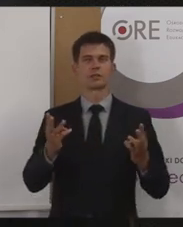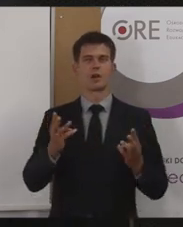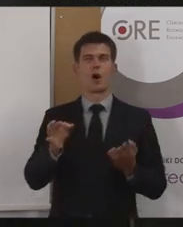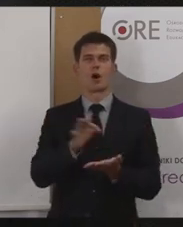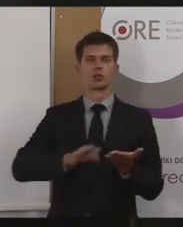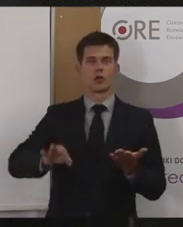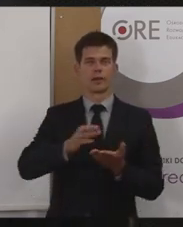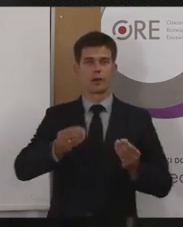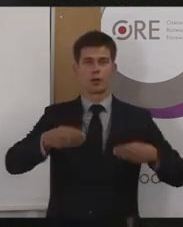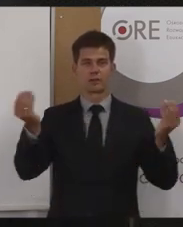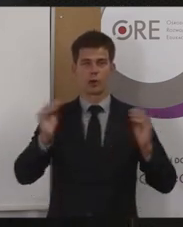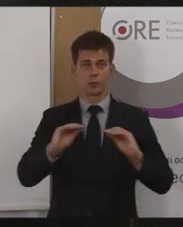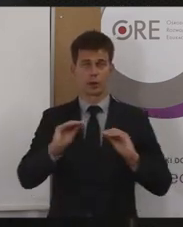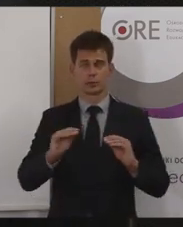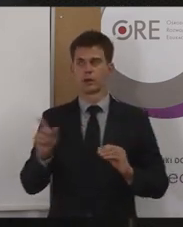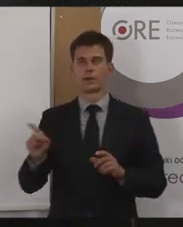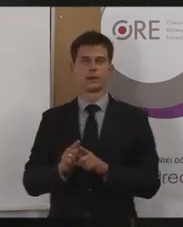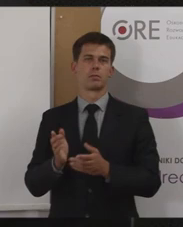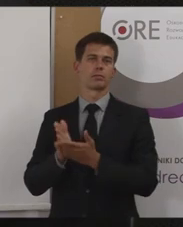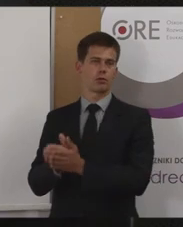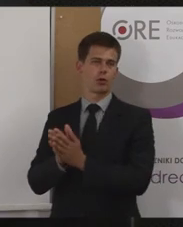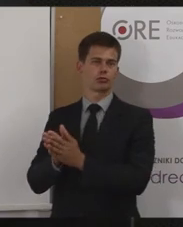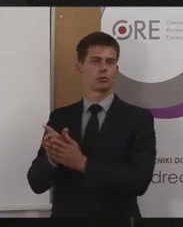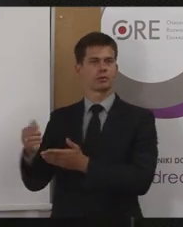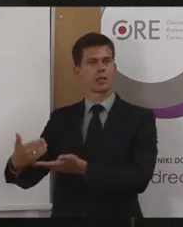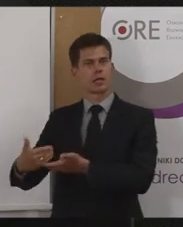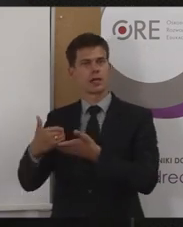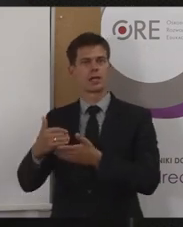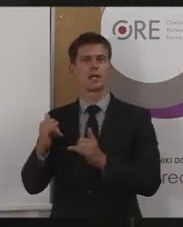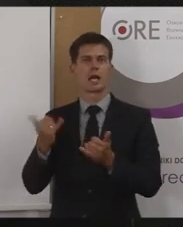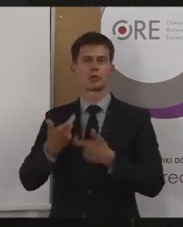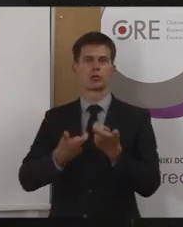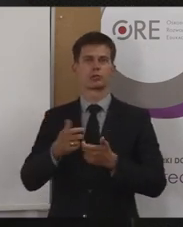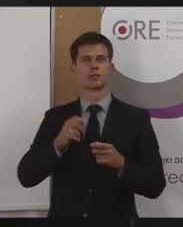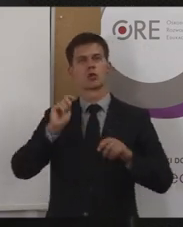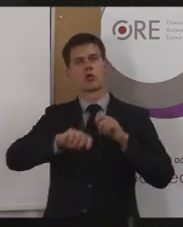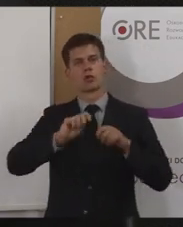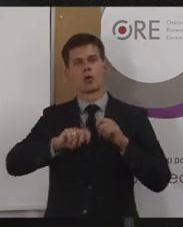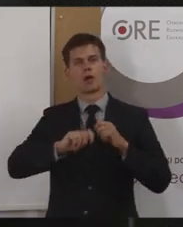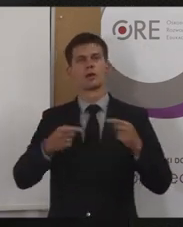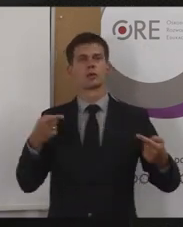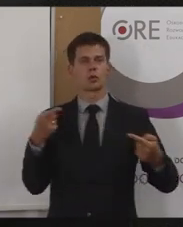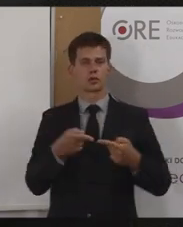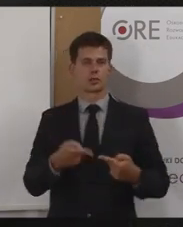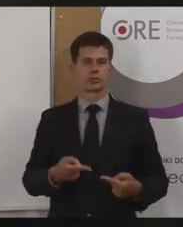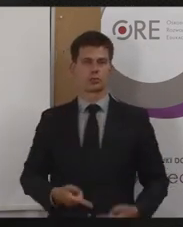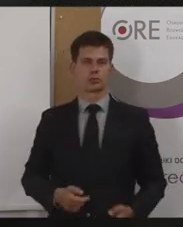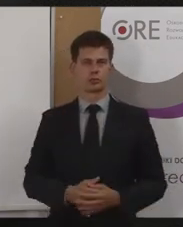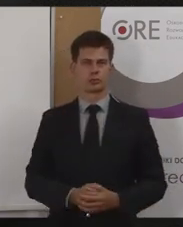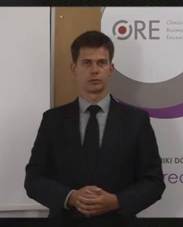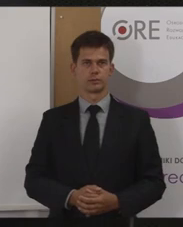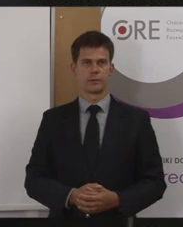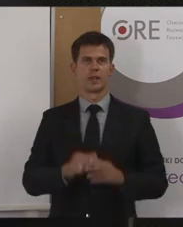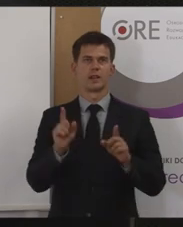Rozwoju Edukacji zostaliśmy poproszeni o zrobienie też audytu dostępności. Na pewno tutaj